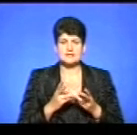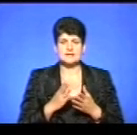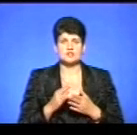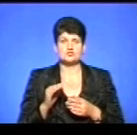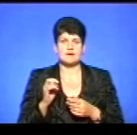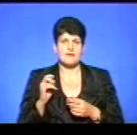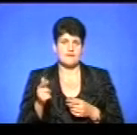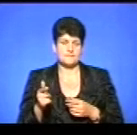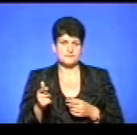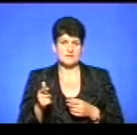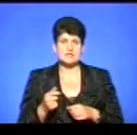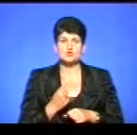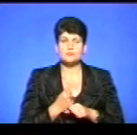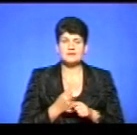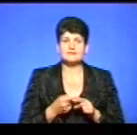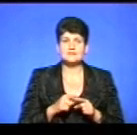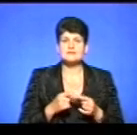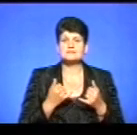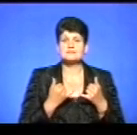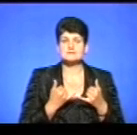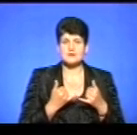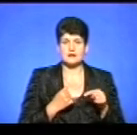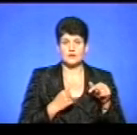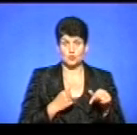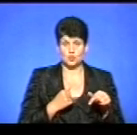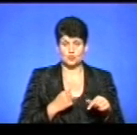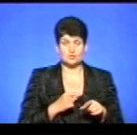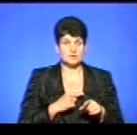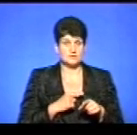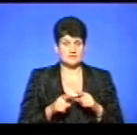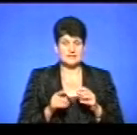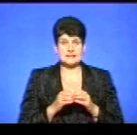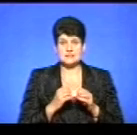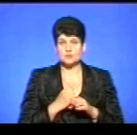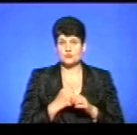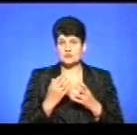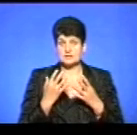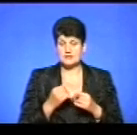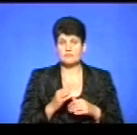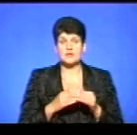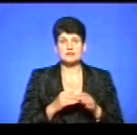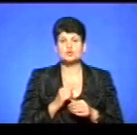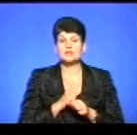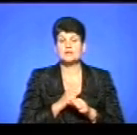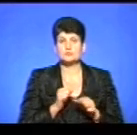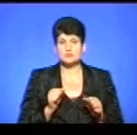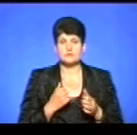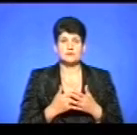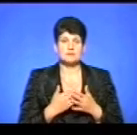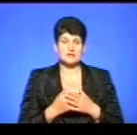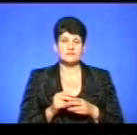господарства. Зробити це зараз і тут, і негайно, і за 10 робочих днів практично неможливо. Тому що, якщо, наприклад,